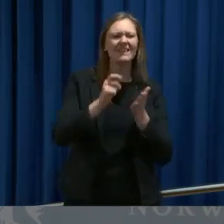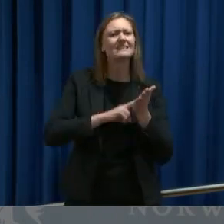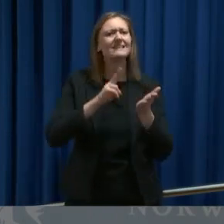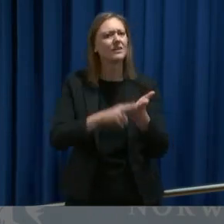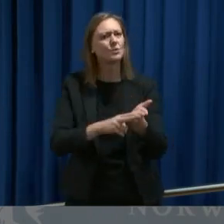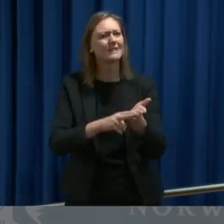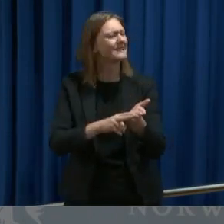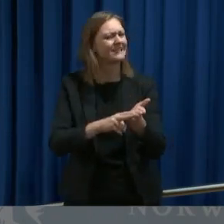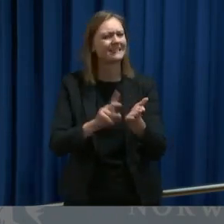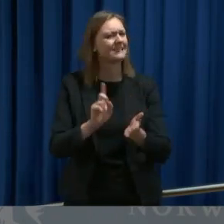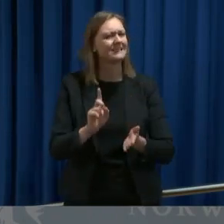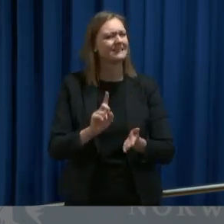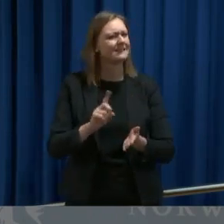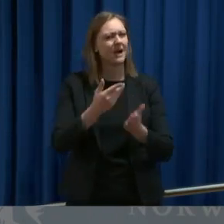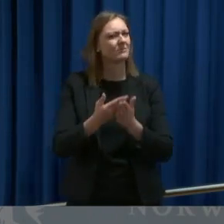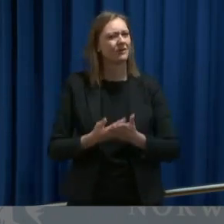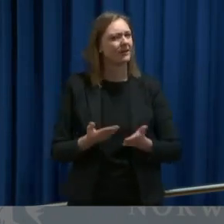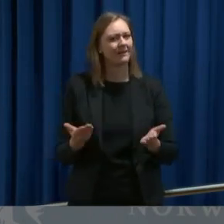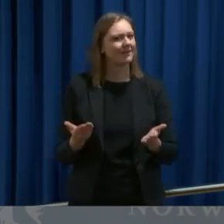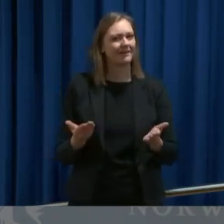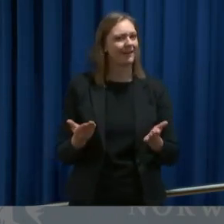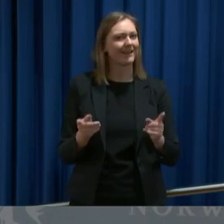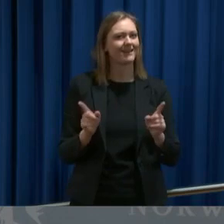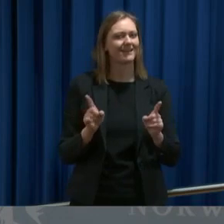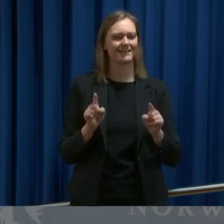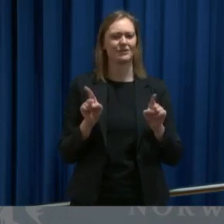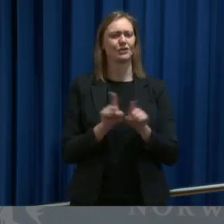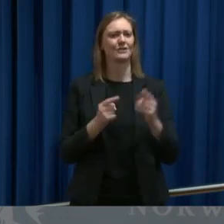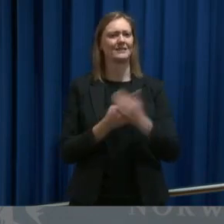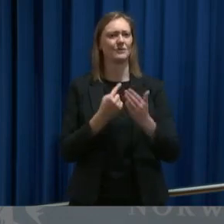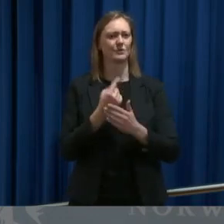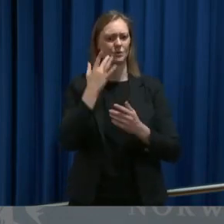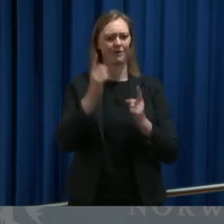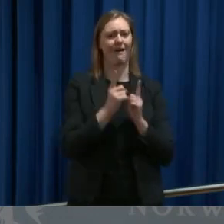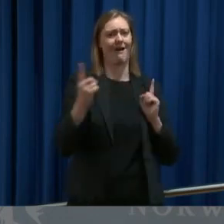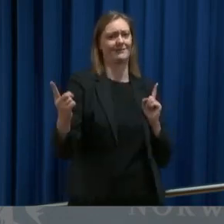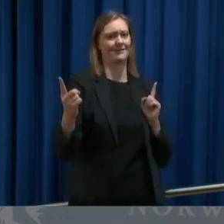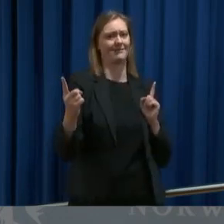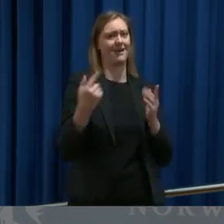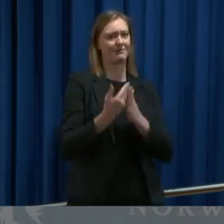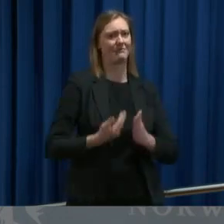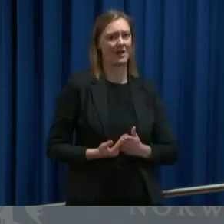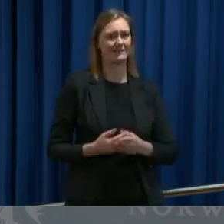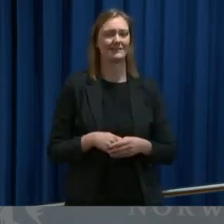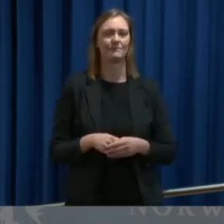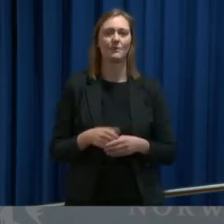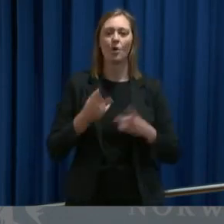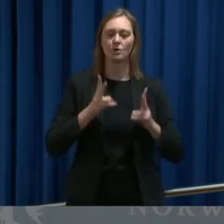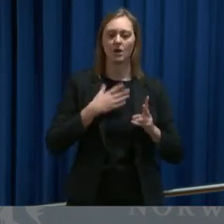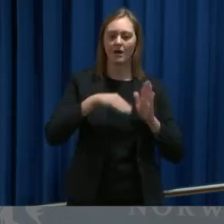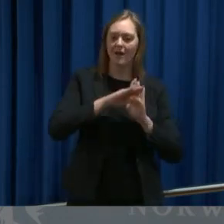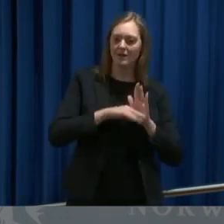det er ikke å anbefale i en situasjon hvor vi skal holde avstand. Vi har også mange regler med